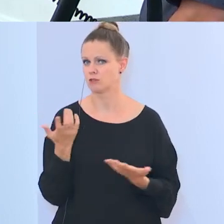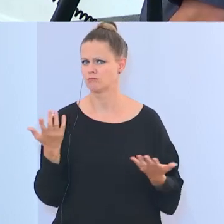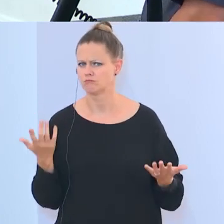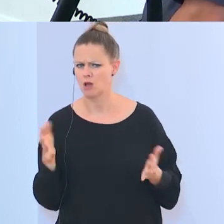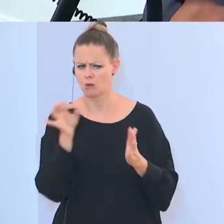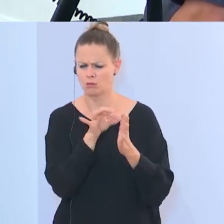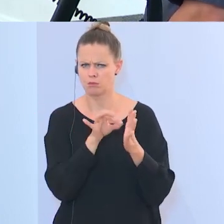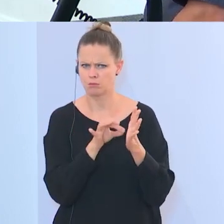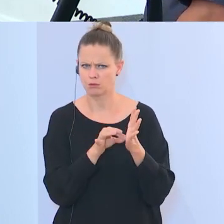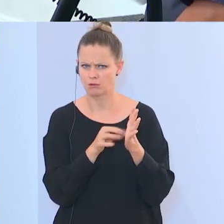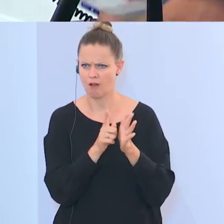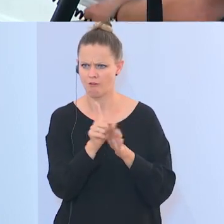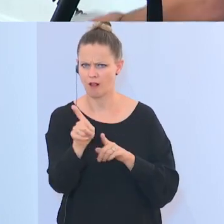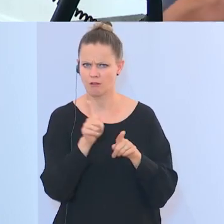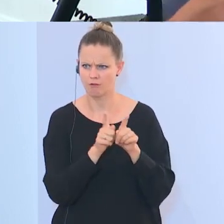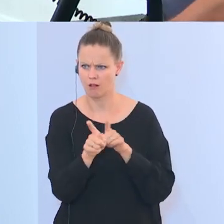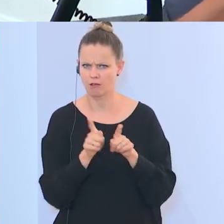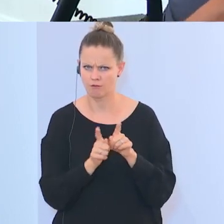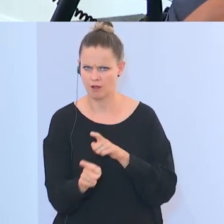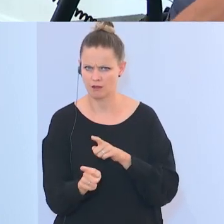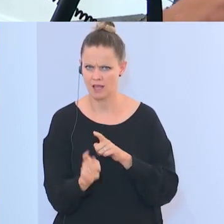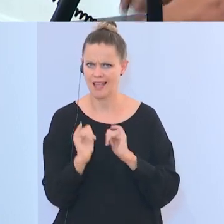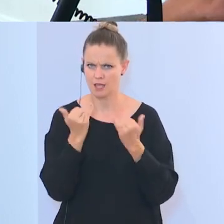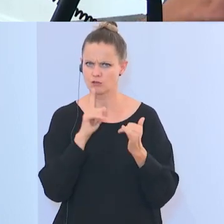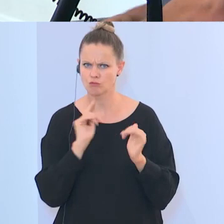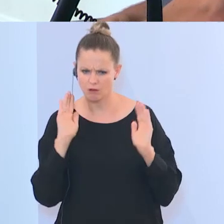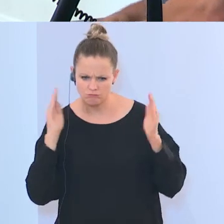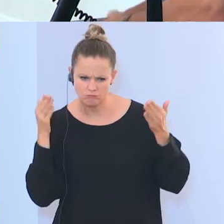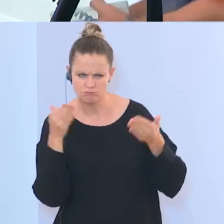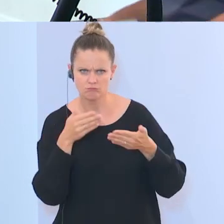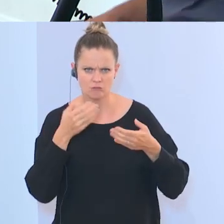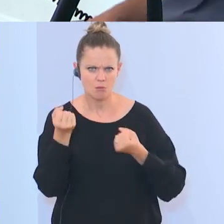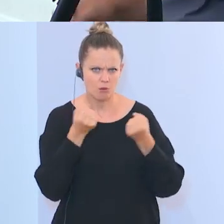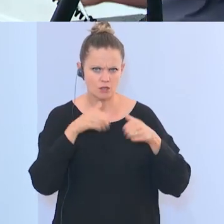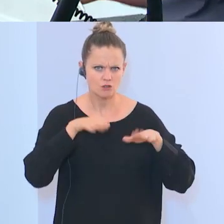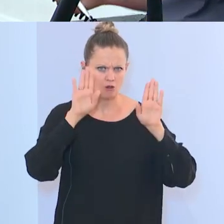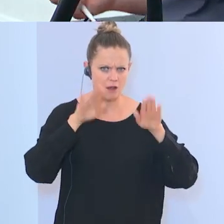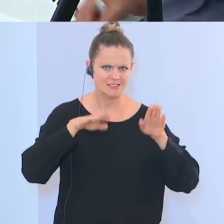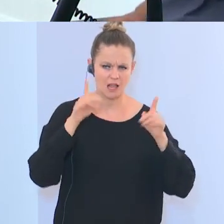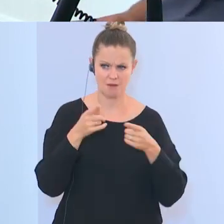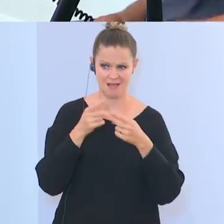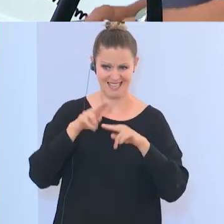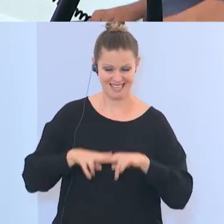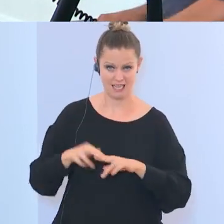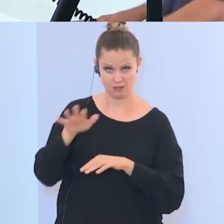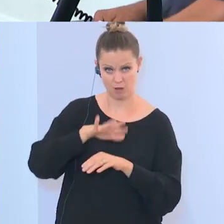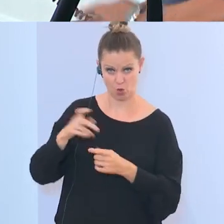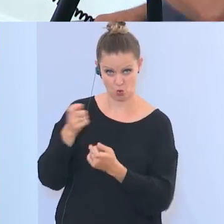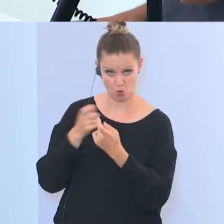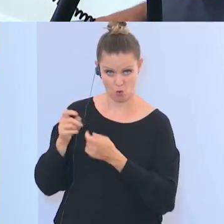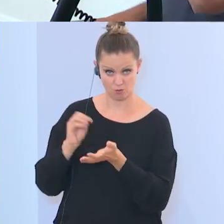diesen Punkten jetzt geworden? Wieso denn diese Einengung auf den politischen Islam? Und kommt in diesen anderen Bereichen noch was oder war es das?